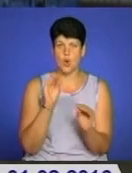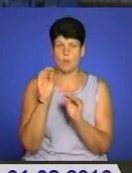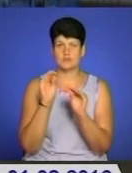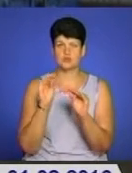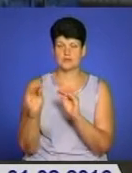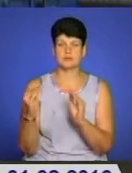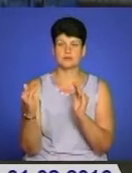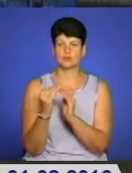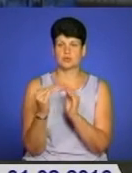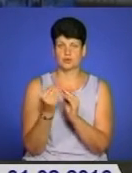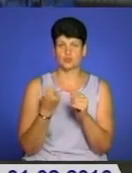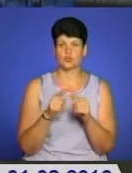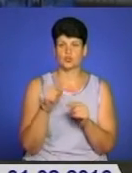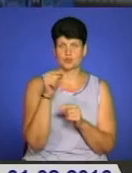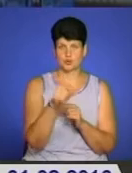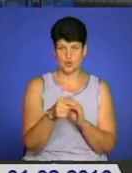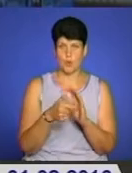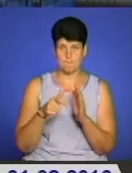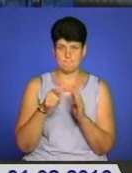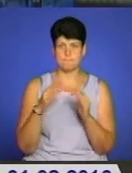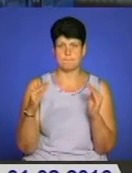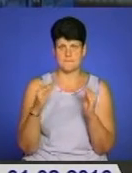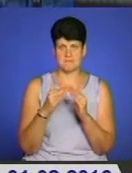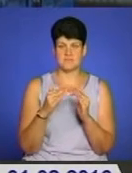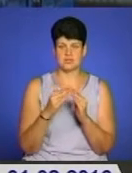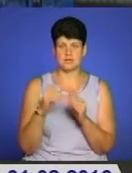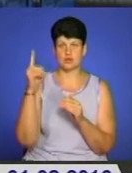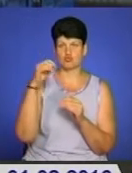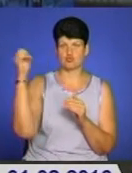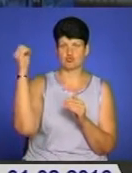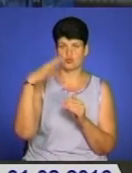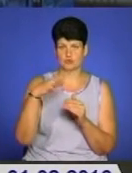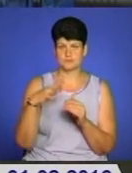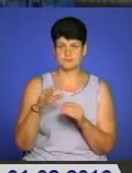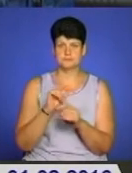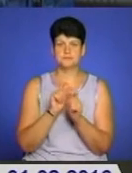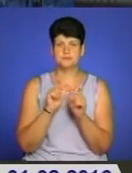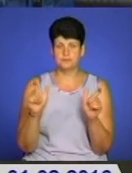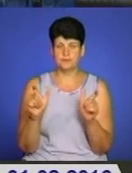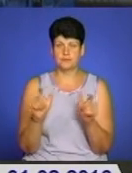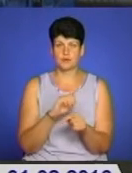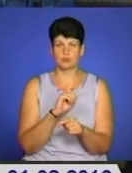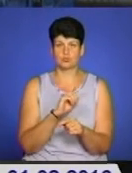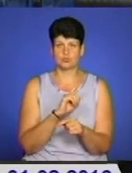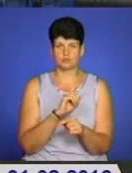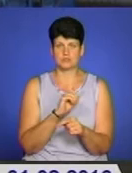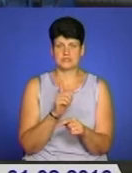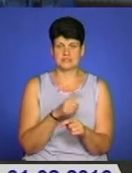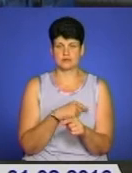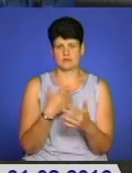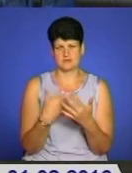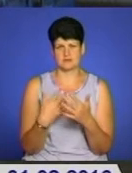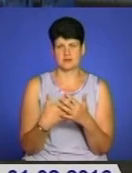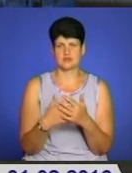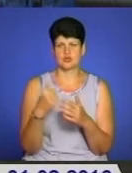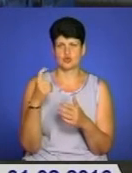даху даного приміщення сонячну станцію потужністю 120 кВт, яке в середньому буде виробляти в